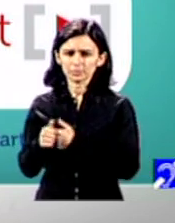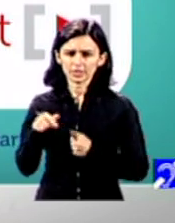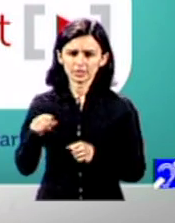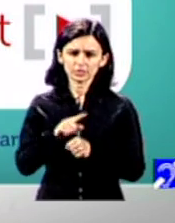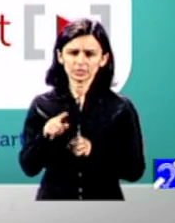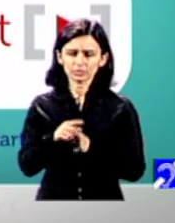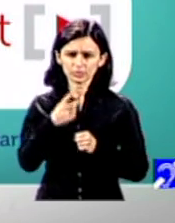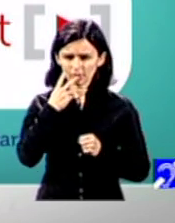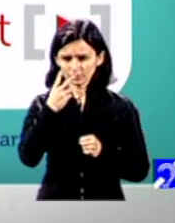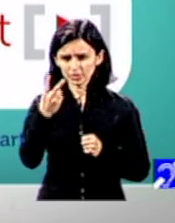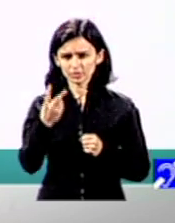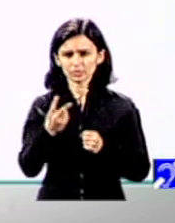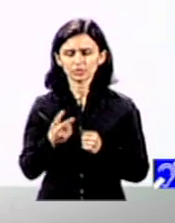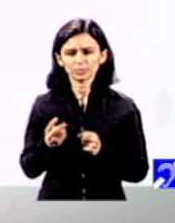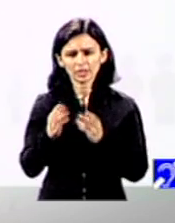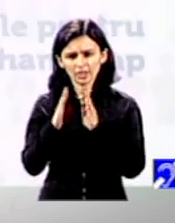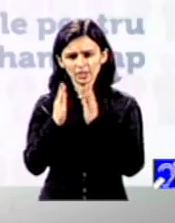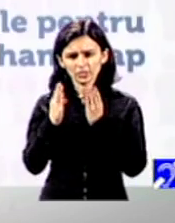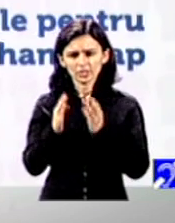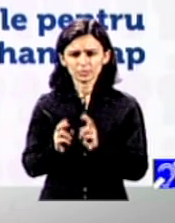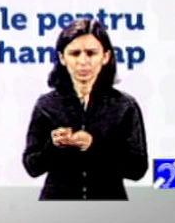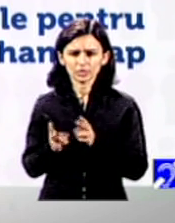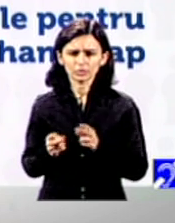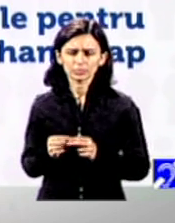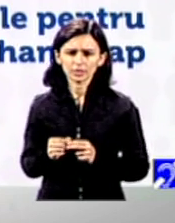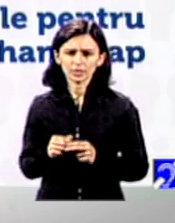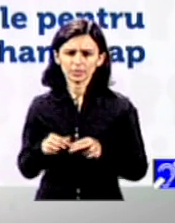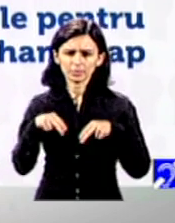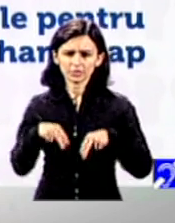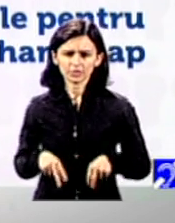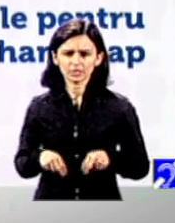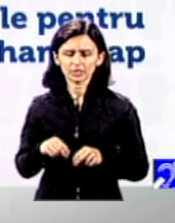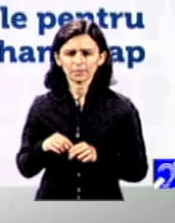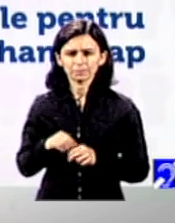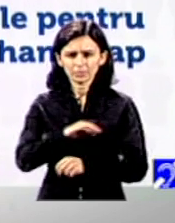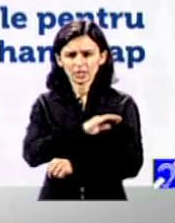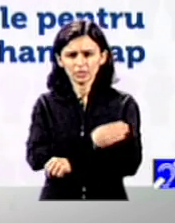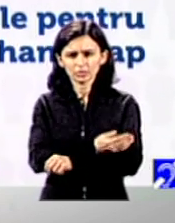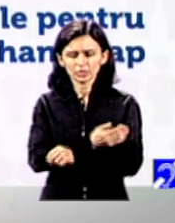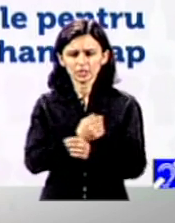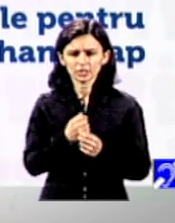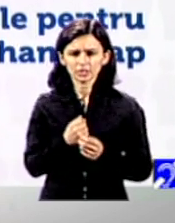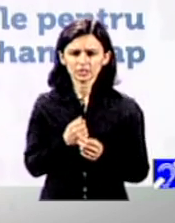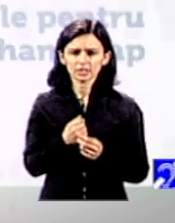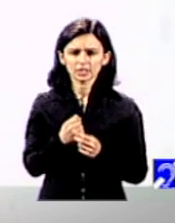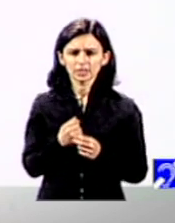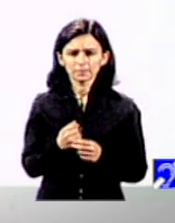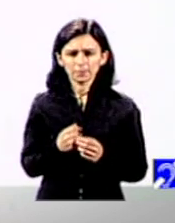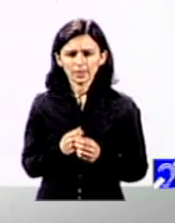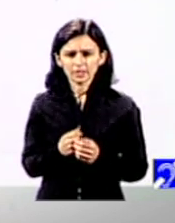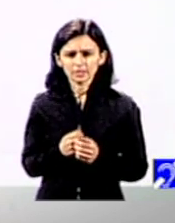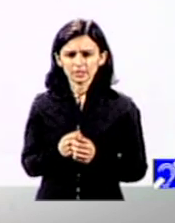rețelele sociale cum președinta autorității practic ajungea aproape să se roage de